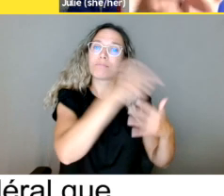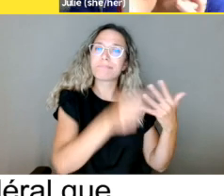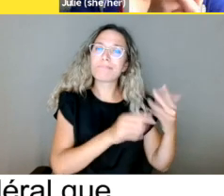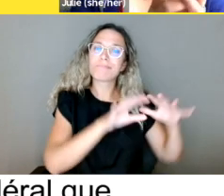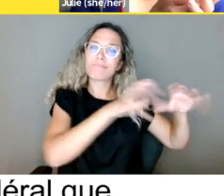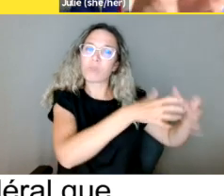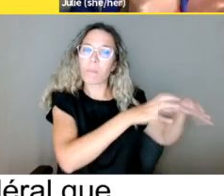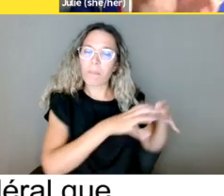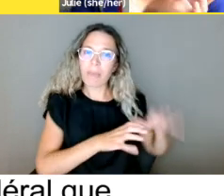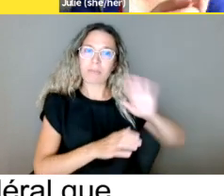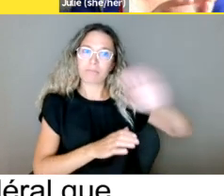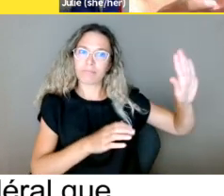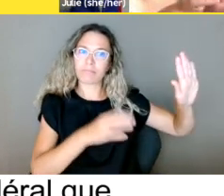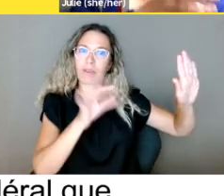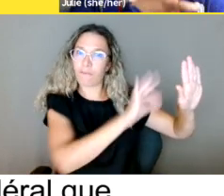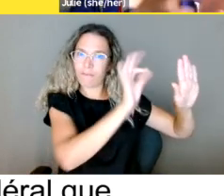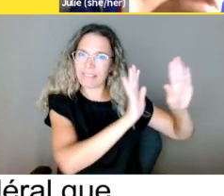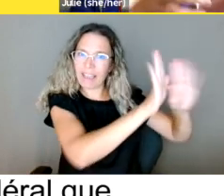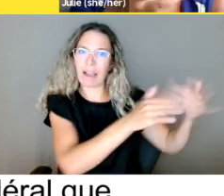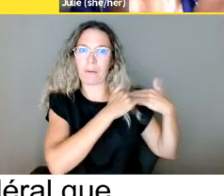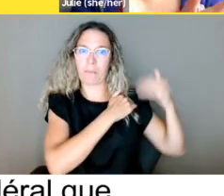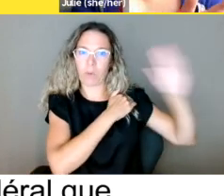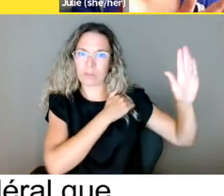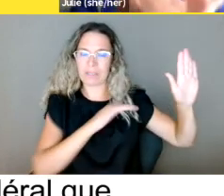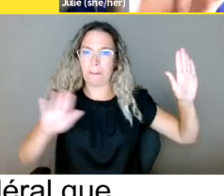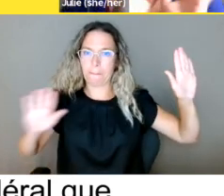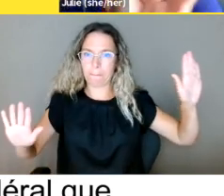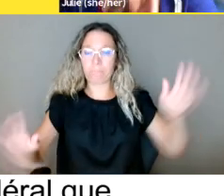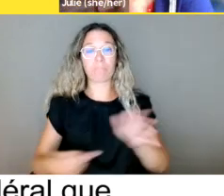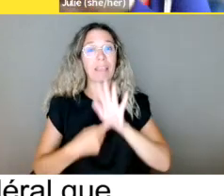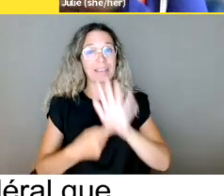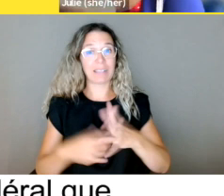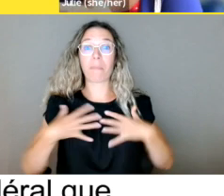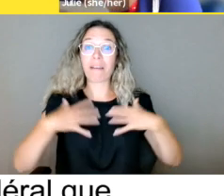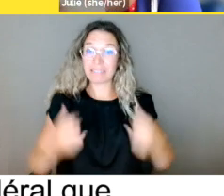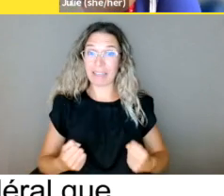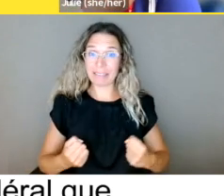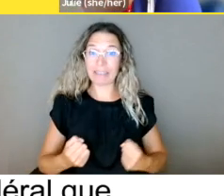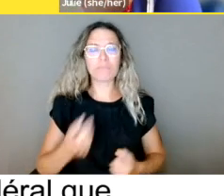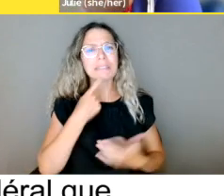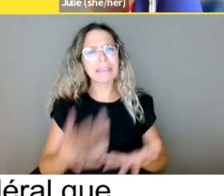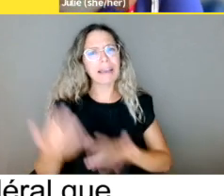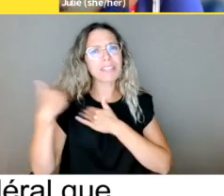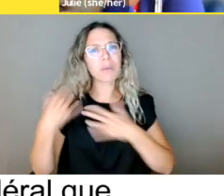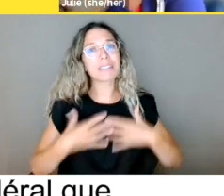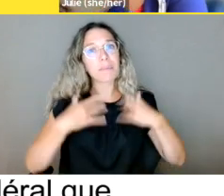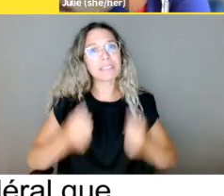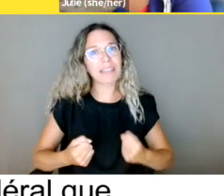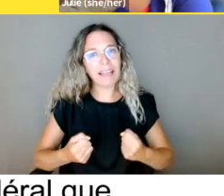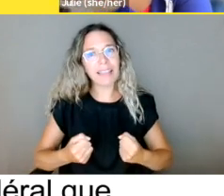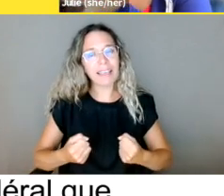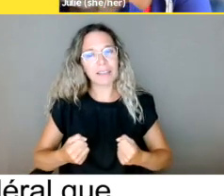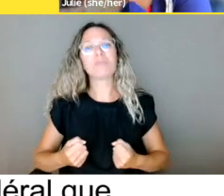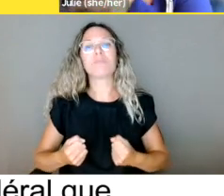sous la juridiction fédérale, donc du gouvernement fédéral, et d'autres qui tombent sous la juridiction